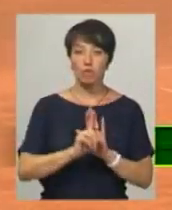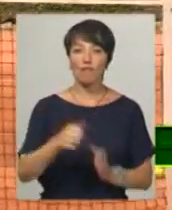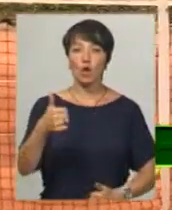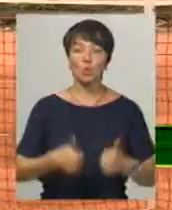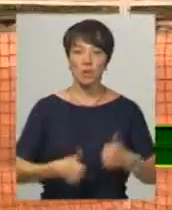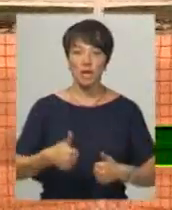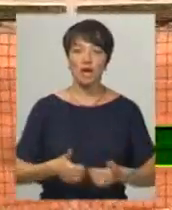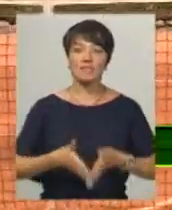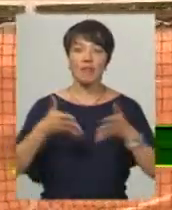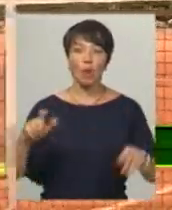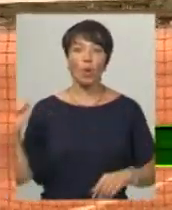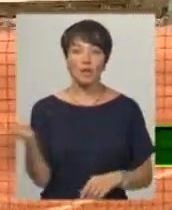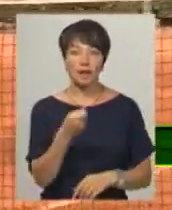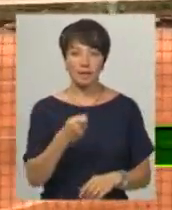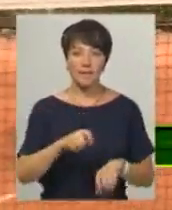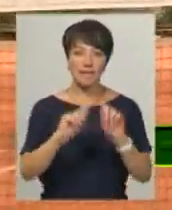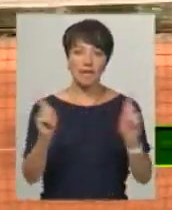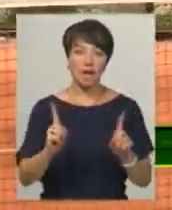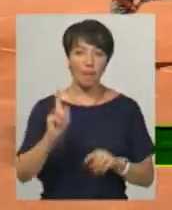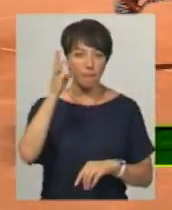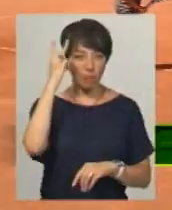турнір з великого тенісу зірки Поділля.